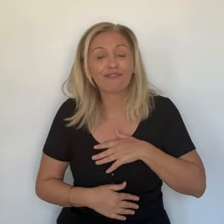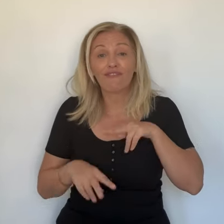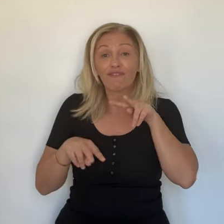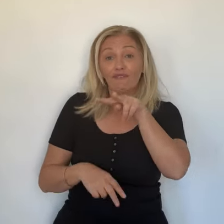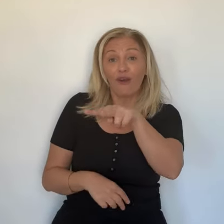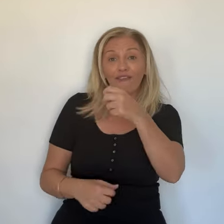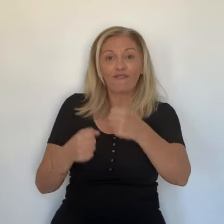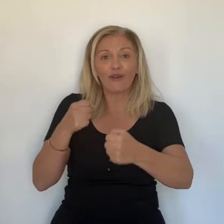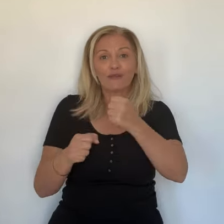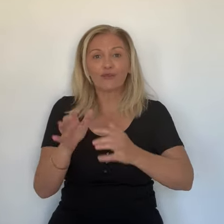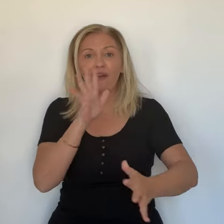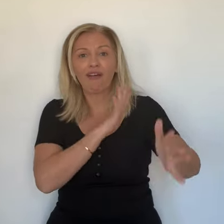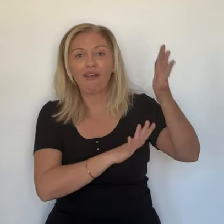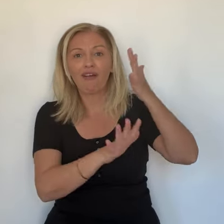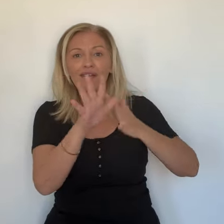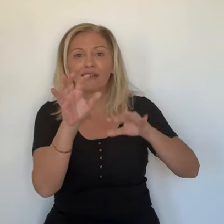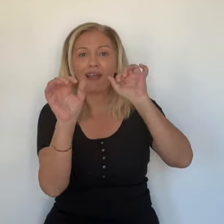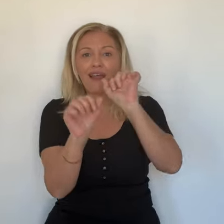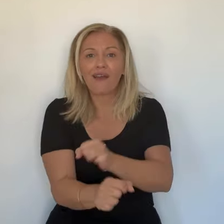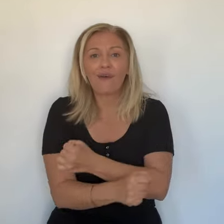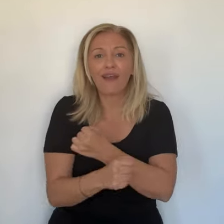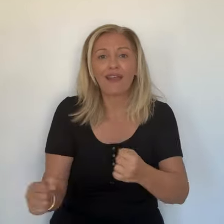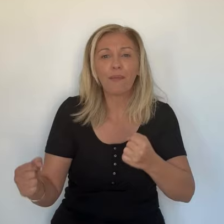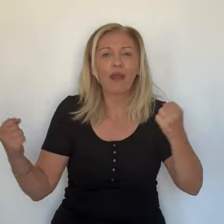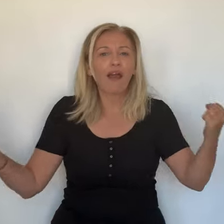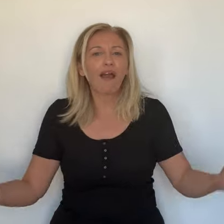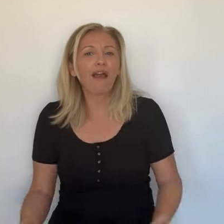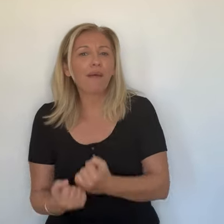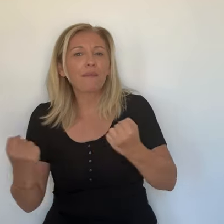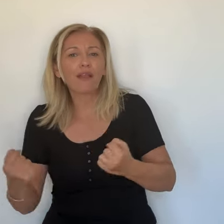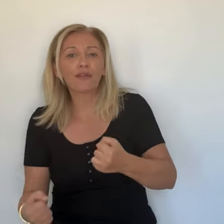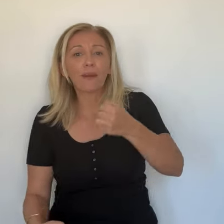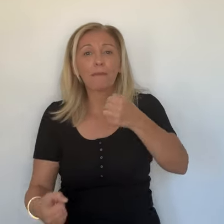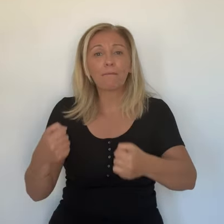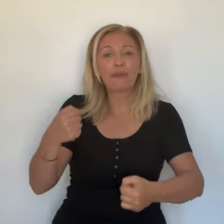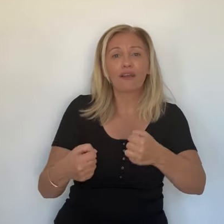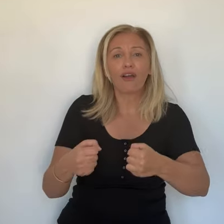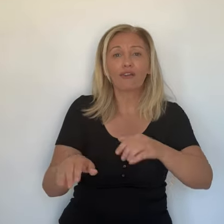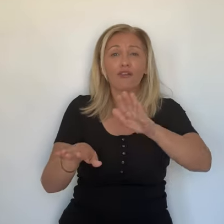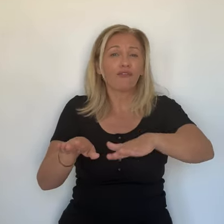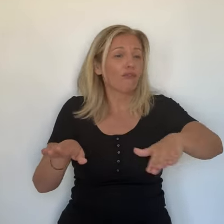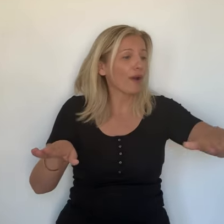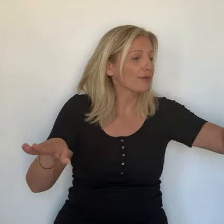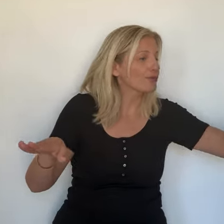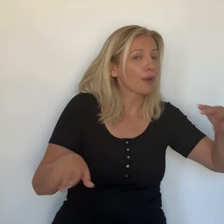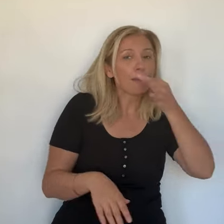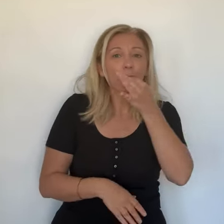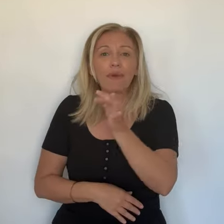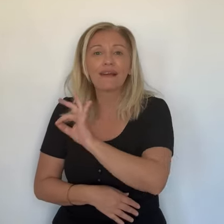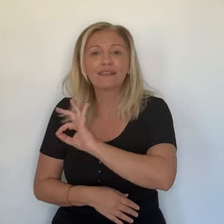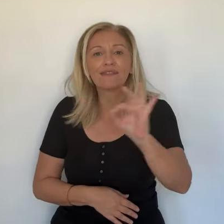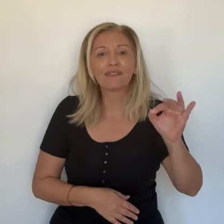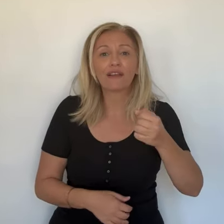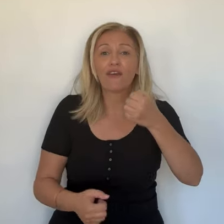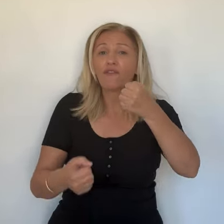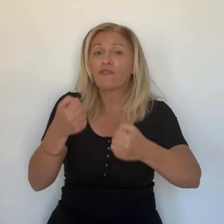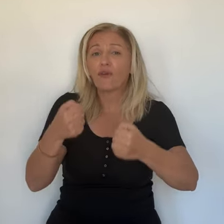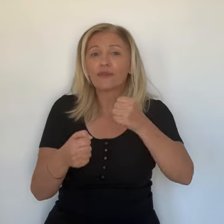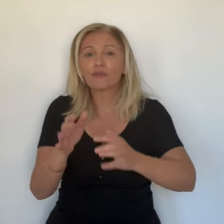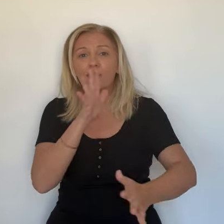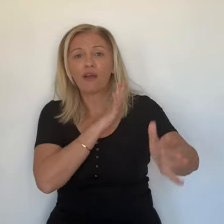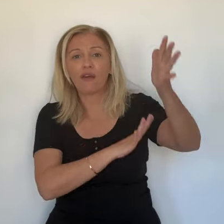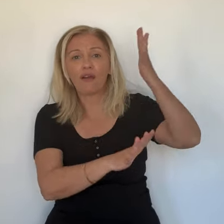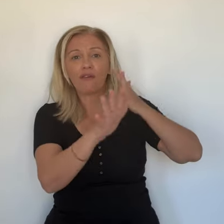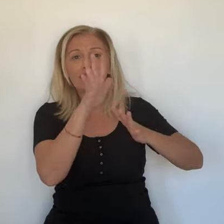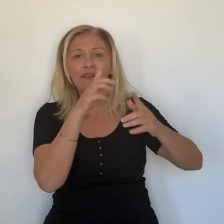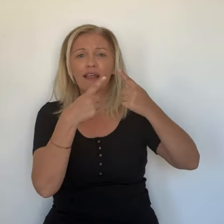pas toutes les mêmes par rapport aux voitures d'aujourd'hui. Des voitures avec des spécificités, avec des looks différents, des bruits différents. Il y a l